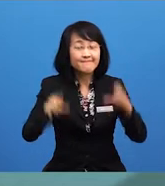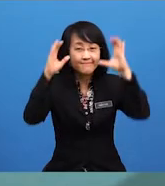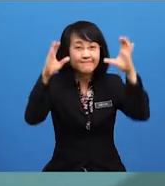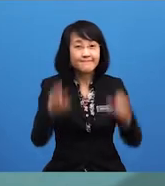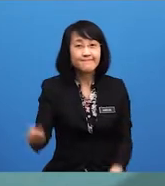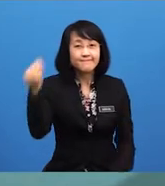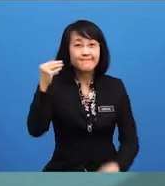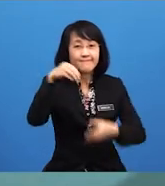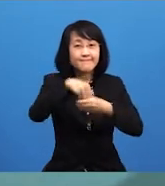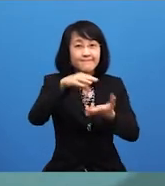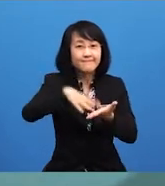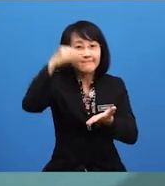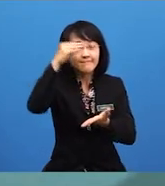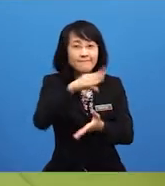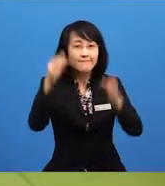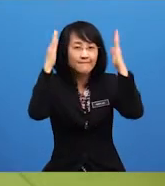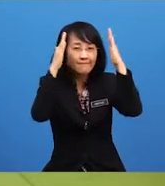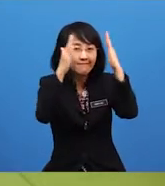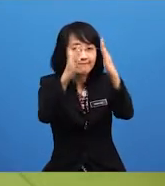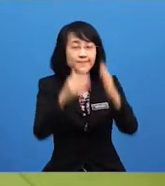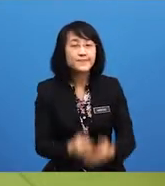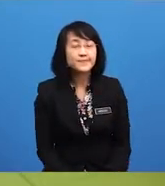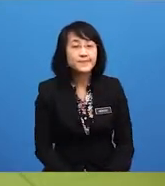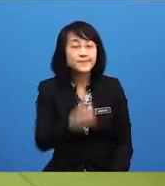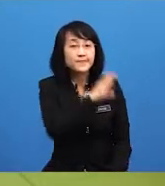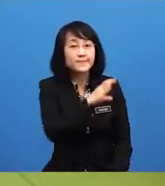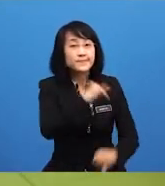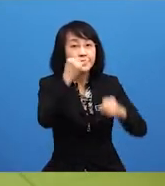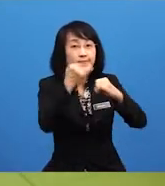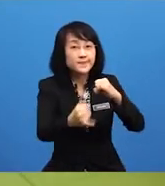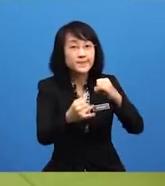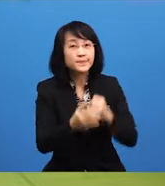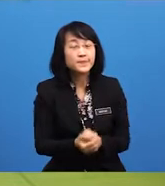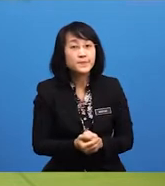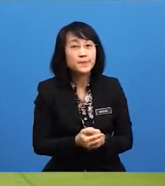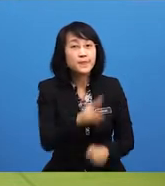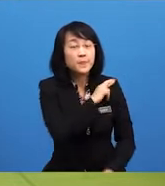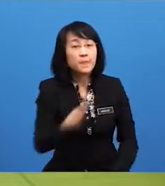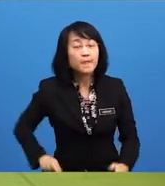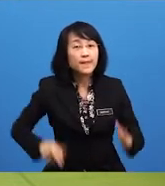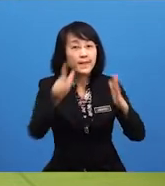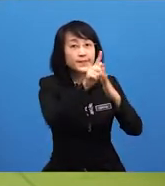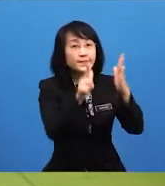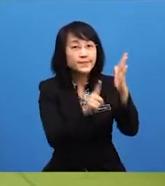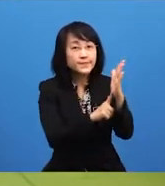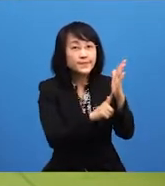dalam pembelajaran dan fokus. Ciri yang terakhir ialah Raja Berpelembagaan.